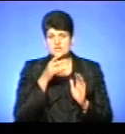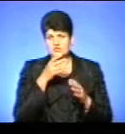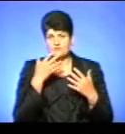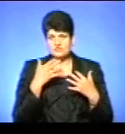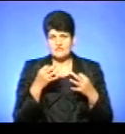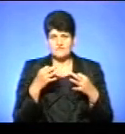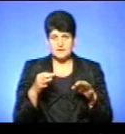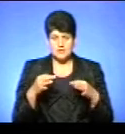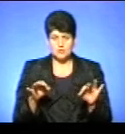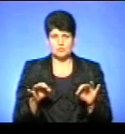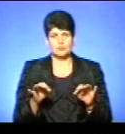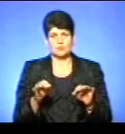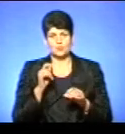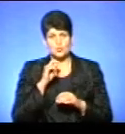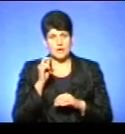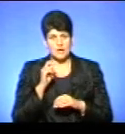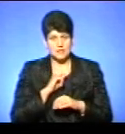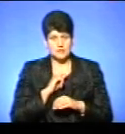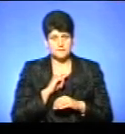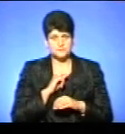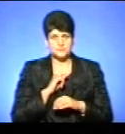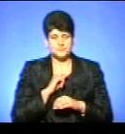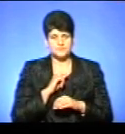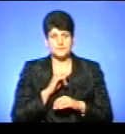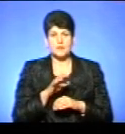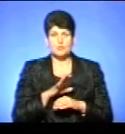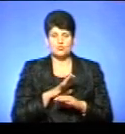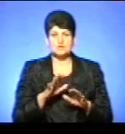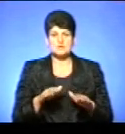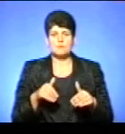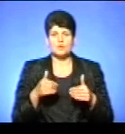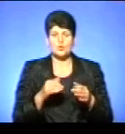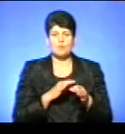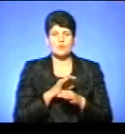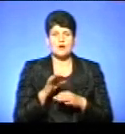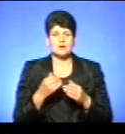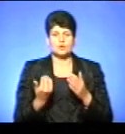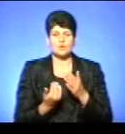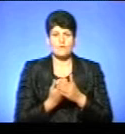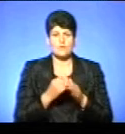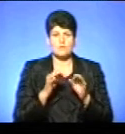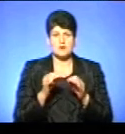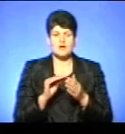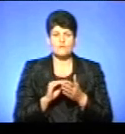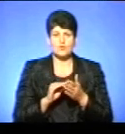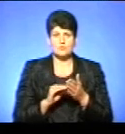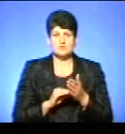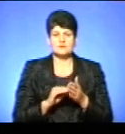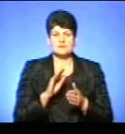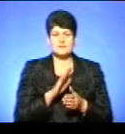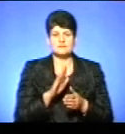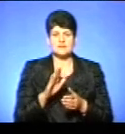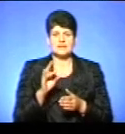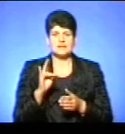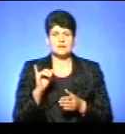Вільної Соборної України, був запропонований проєкт нового правопису Василем Васильовичем